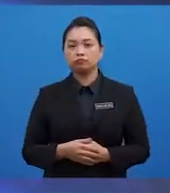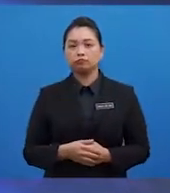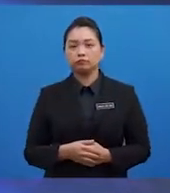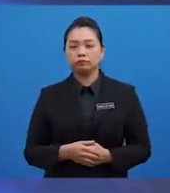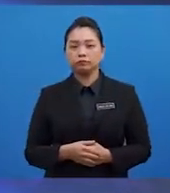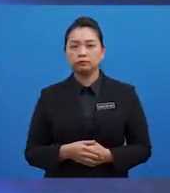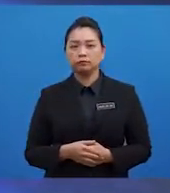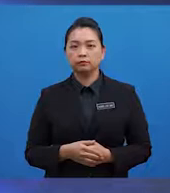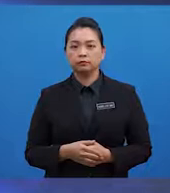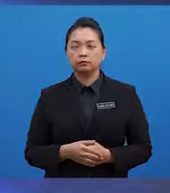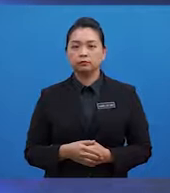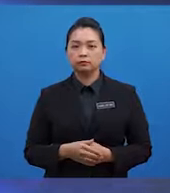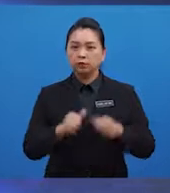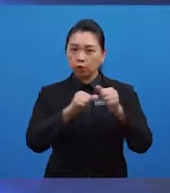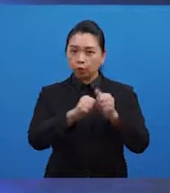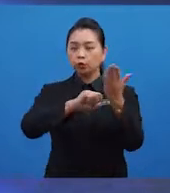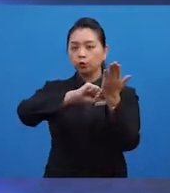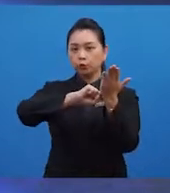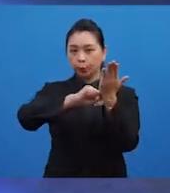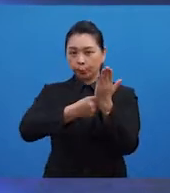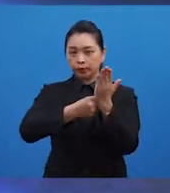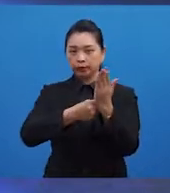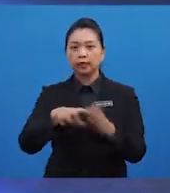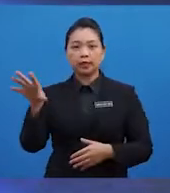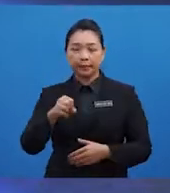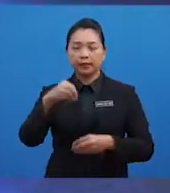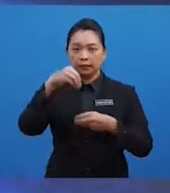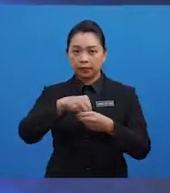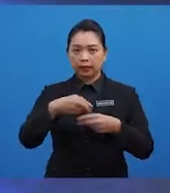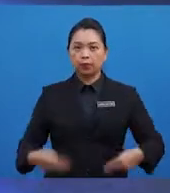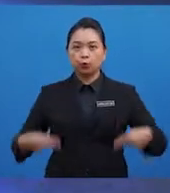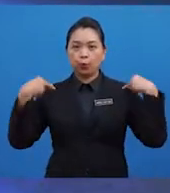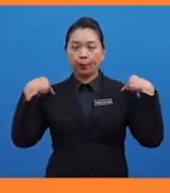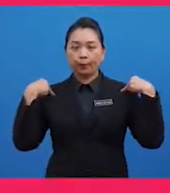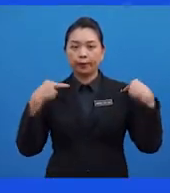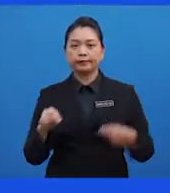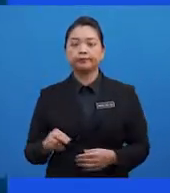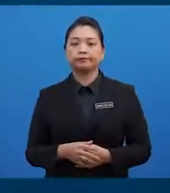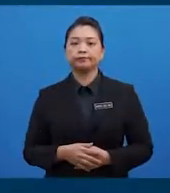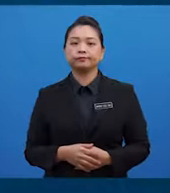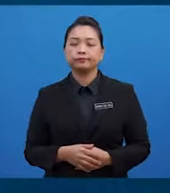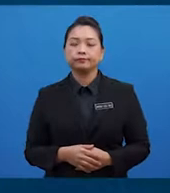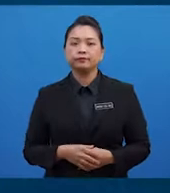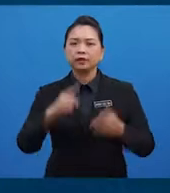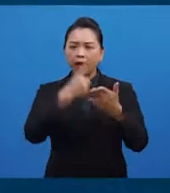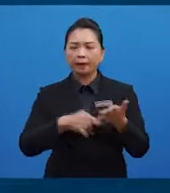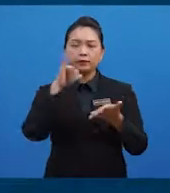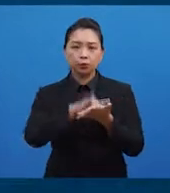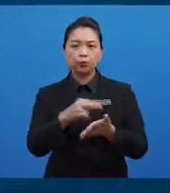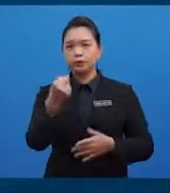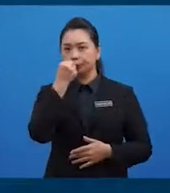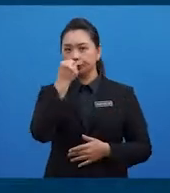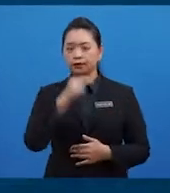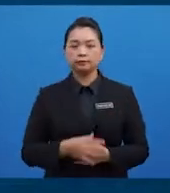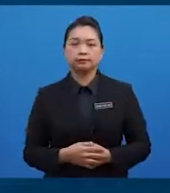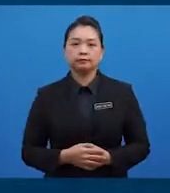sumber nutrien yang diambil dalam kehidupan seharian. Soalannya di sini, apakah itu nutrien?